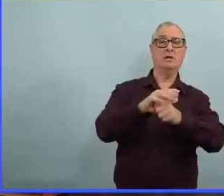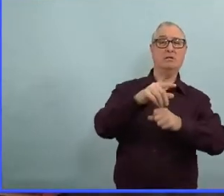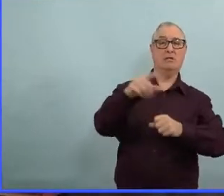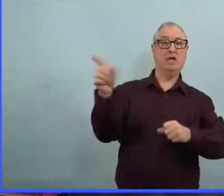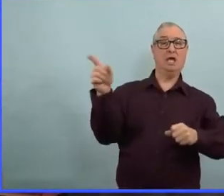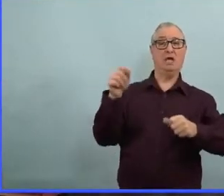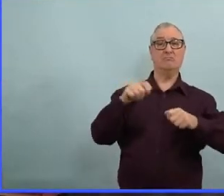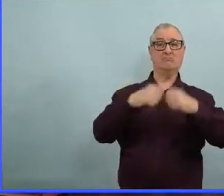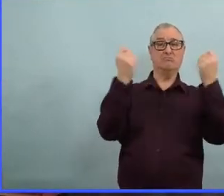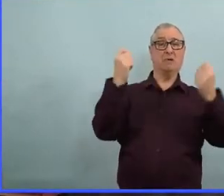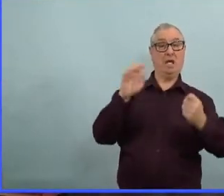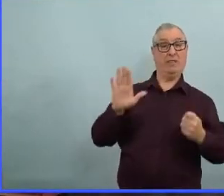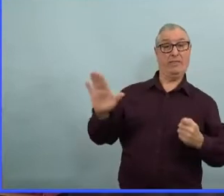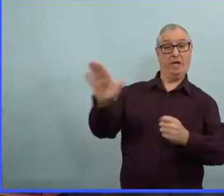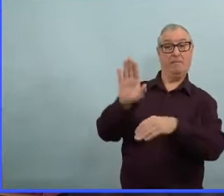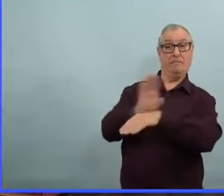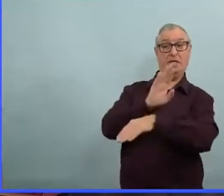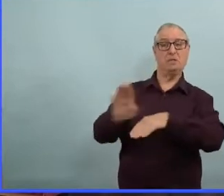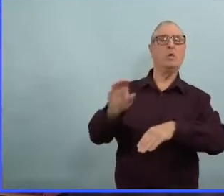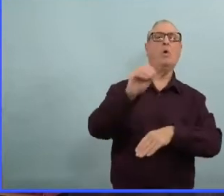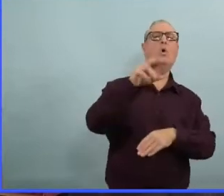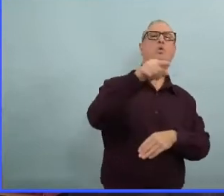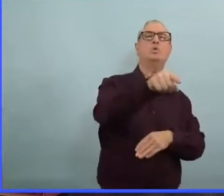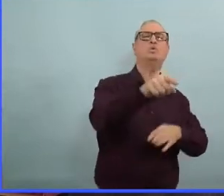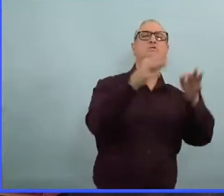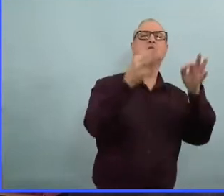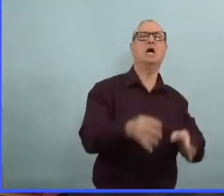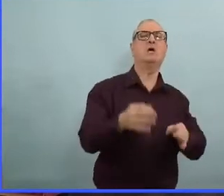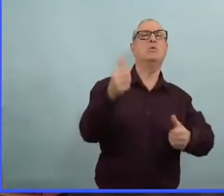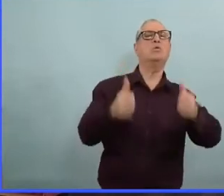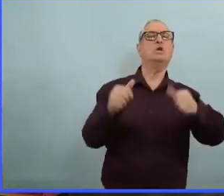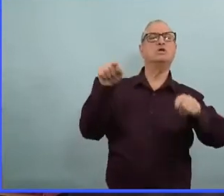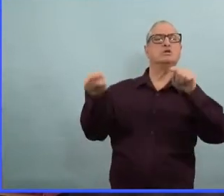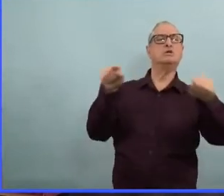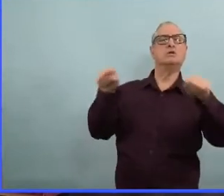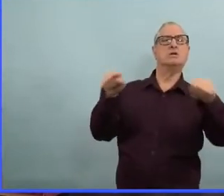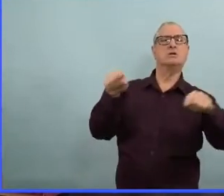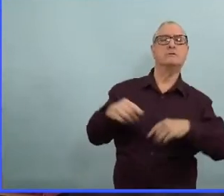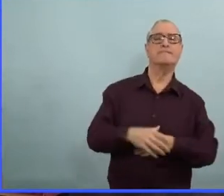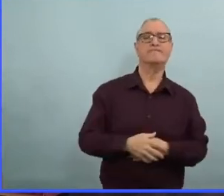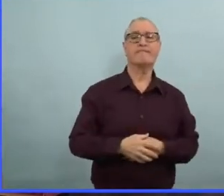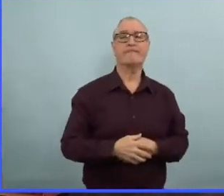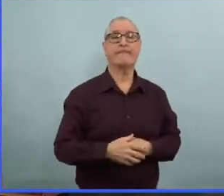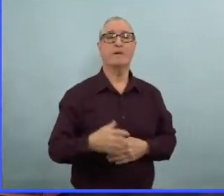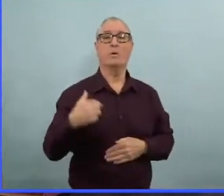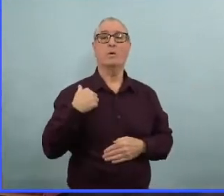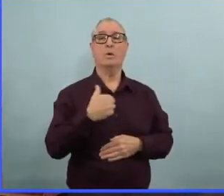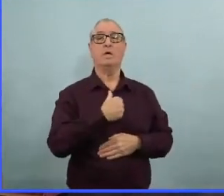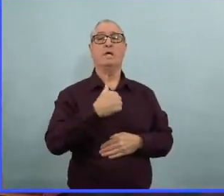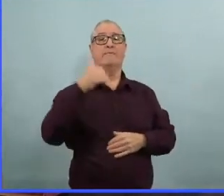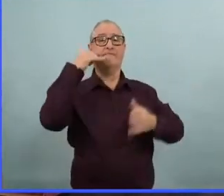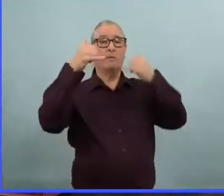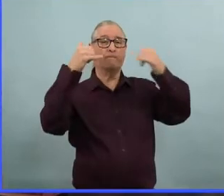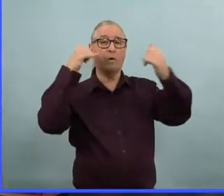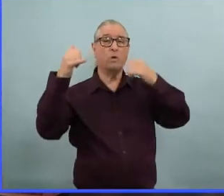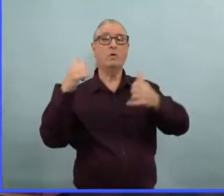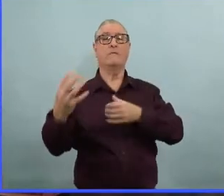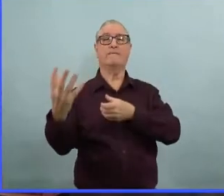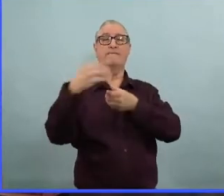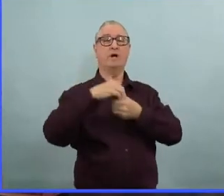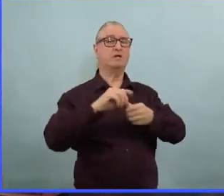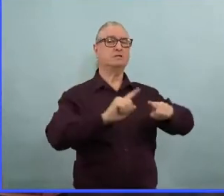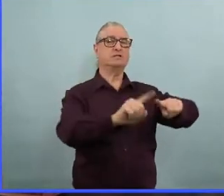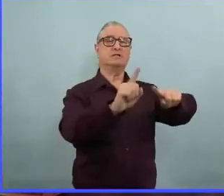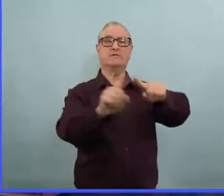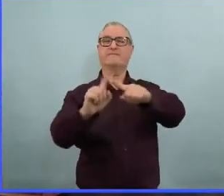que je vous dirais, c'est que certainement, on écoute les intervenants du secteur des affaires. Il y a trois, quatre semaines, lorsque nous avons décidé de prolonger